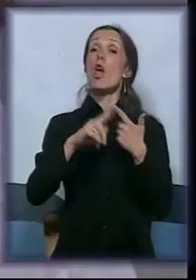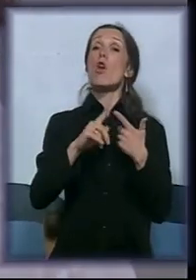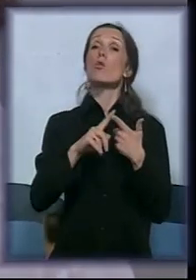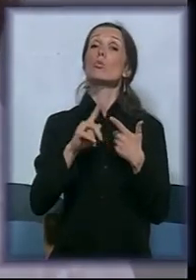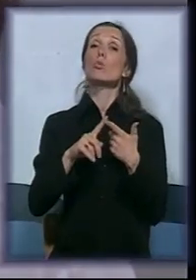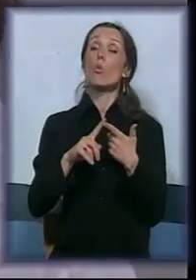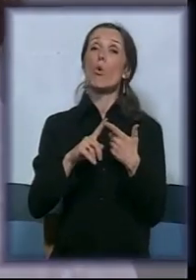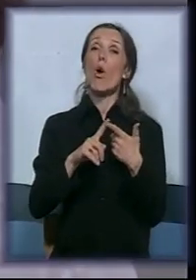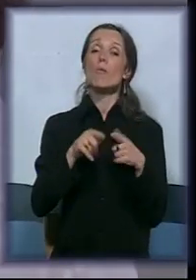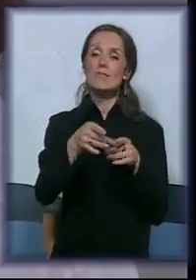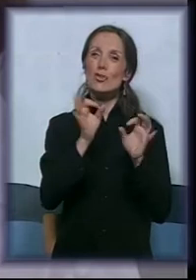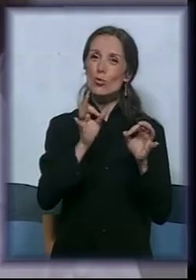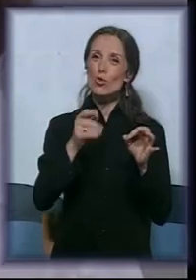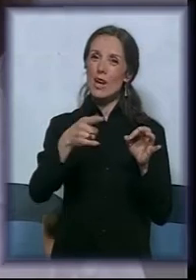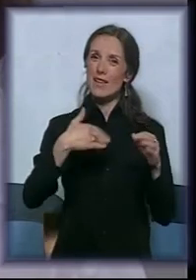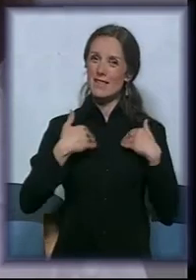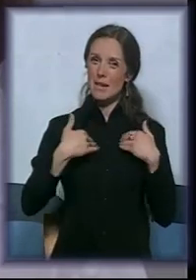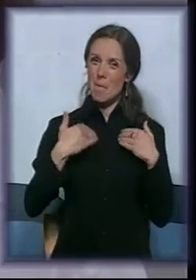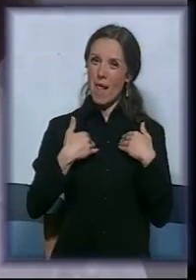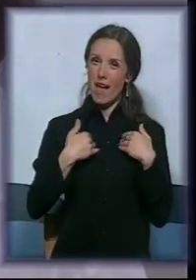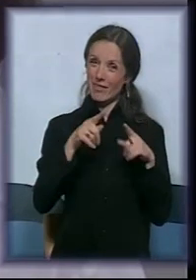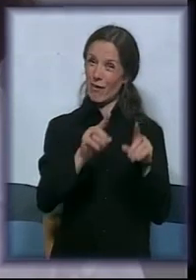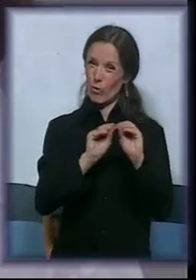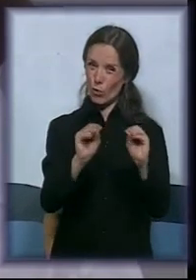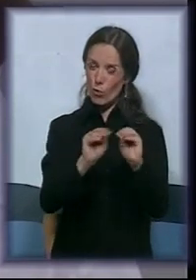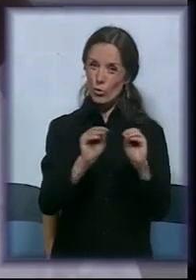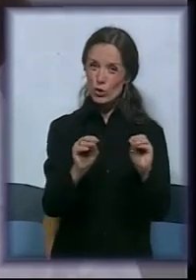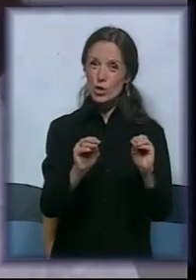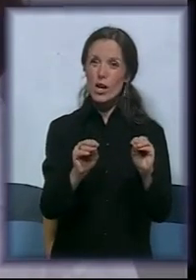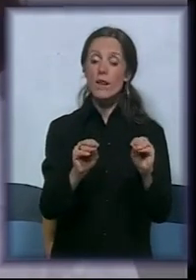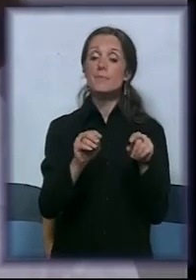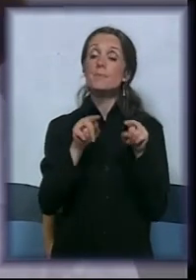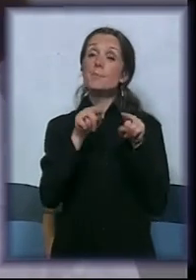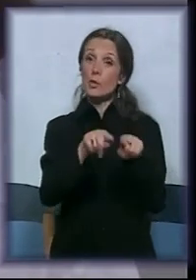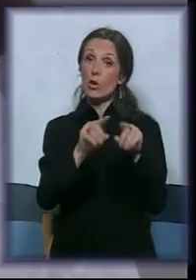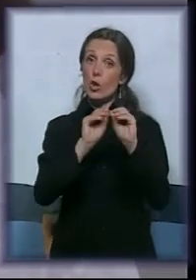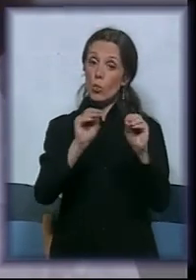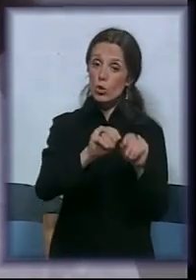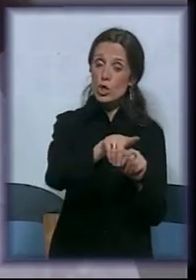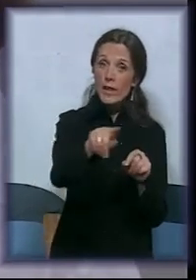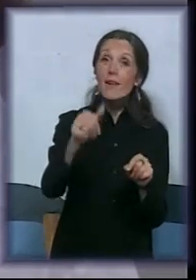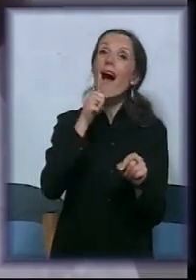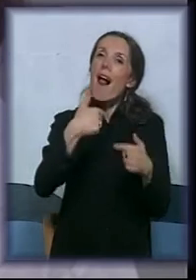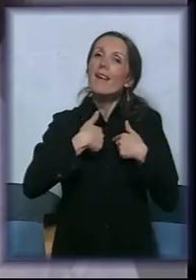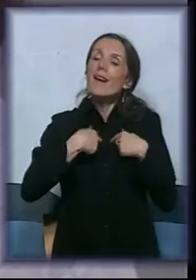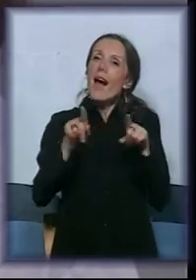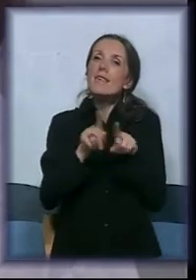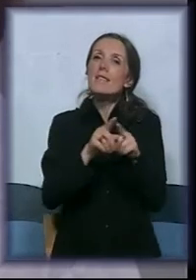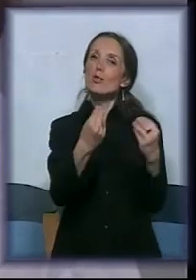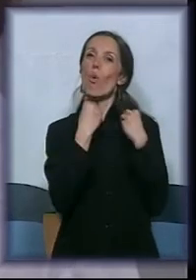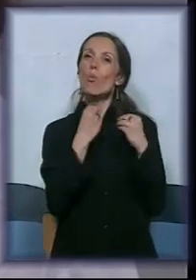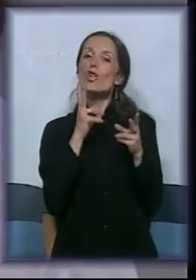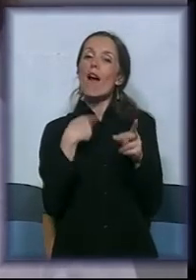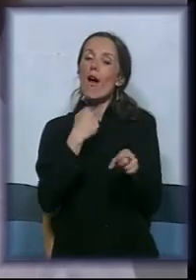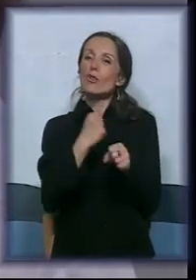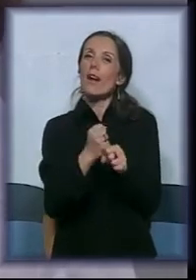Drugo, stručanci, ovi mladi koji ih uče, dakle uče i njih, ali uče i nas kako da radimo sa njima. U